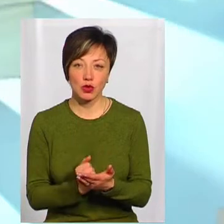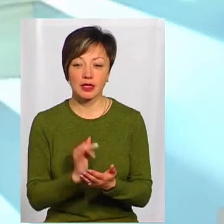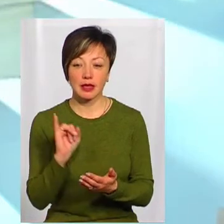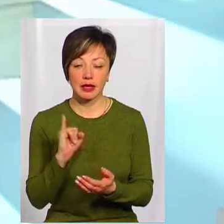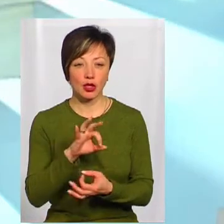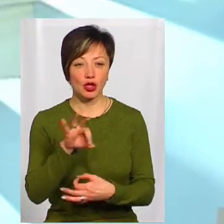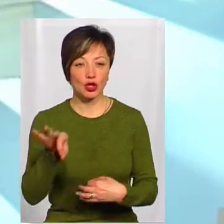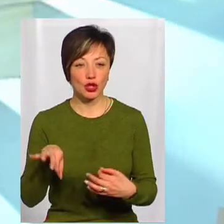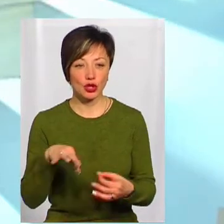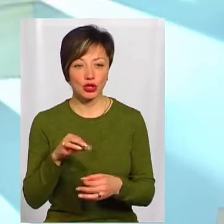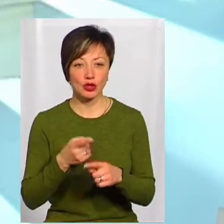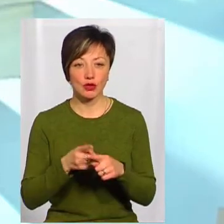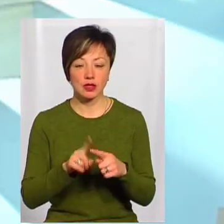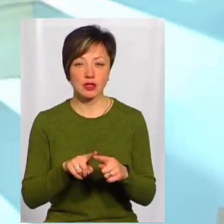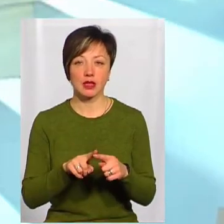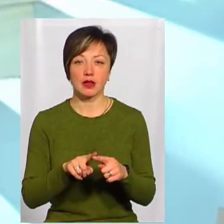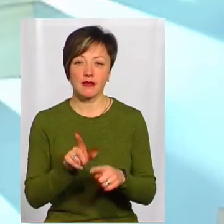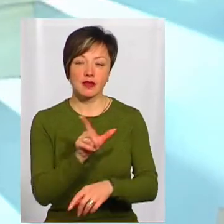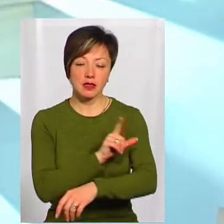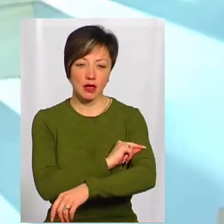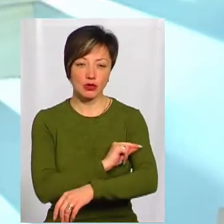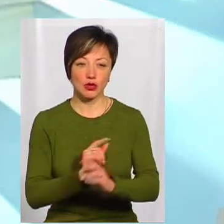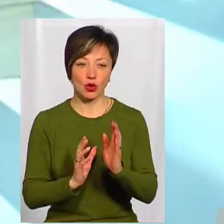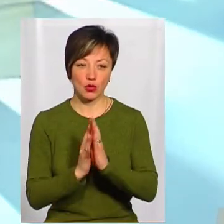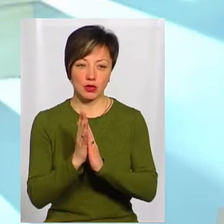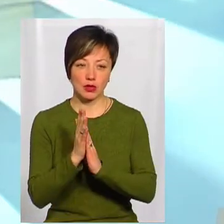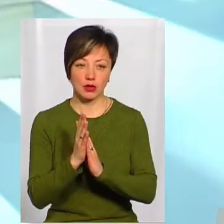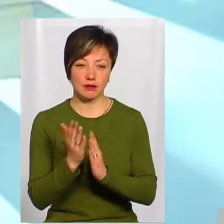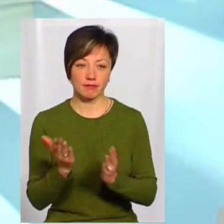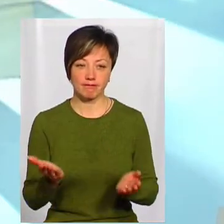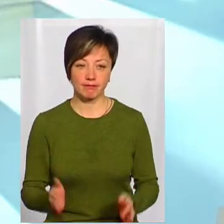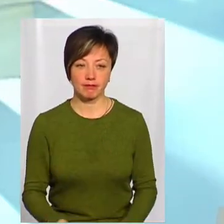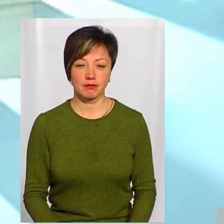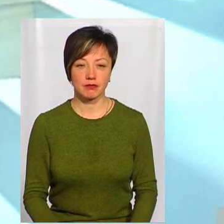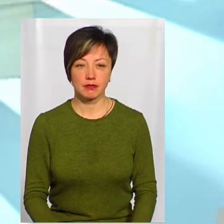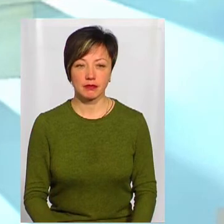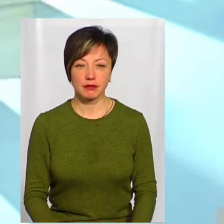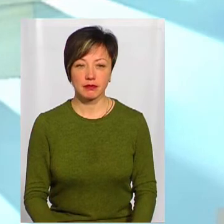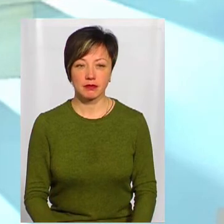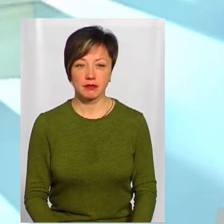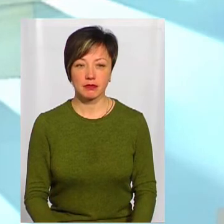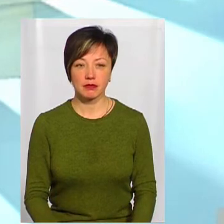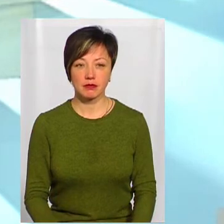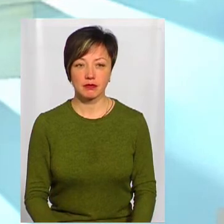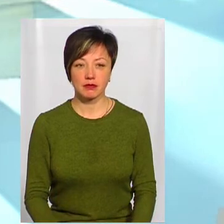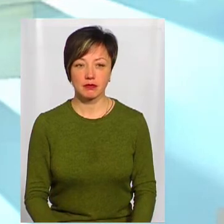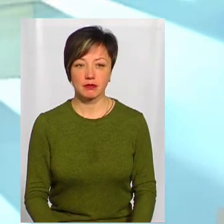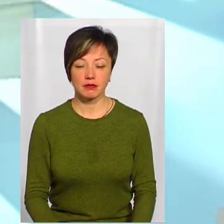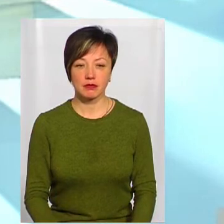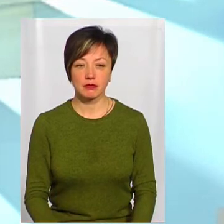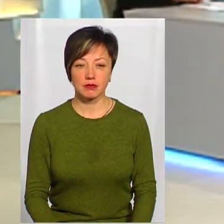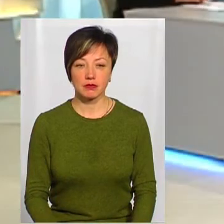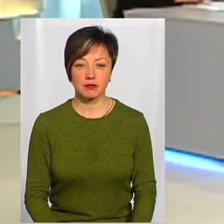лишній оцей вимкнути-вимкнути, лишній воно має негативні наслідки.